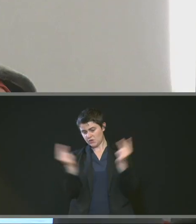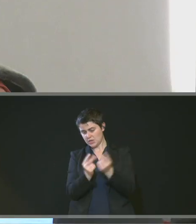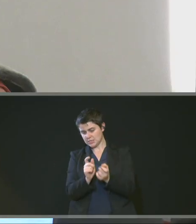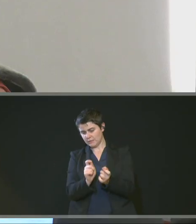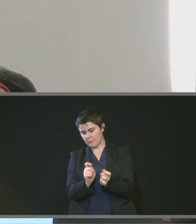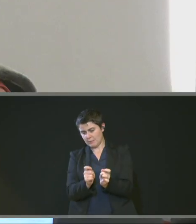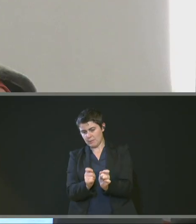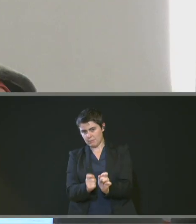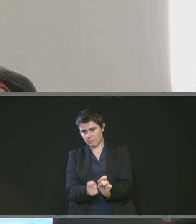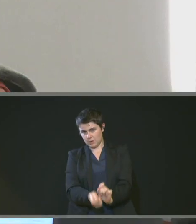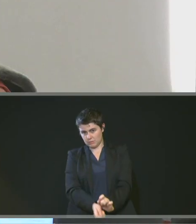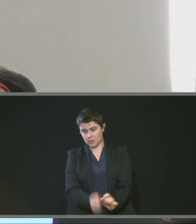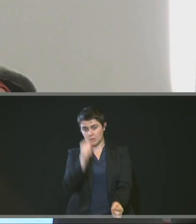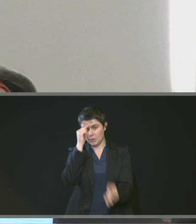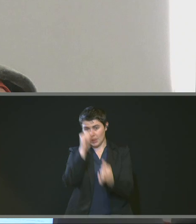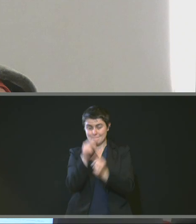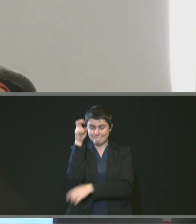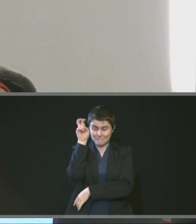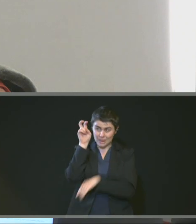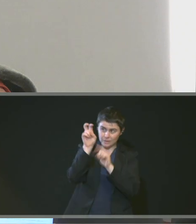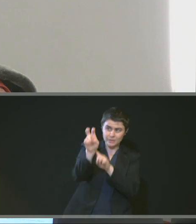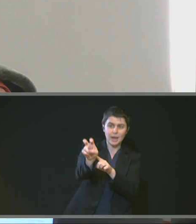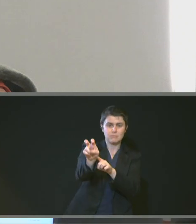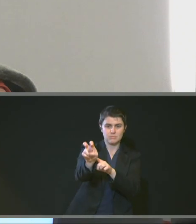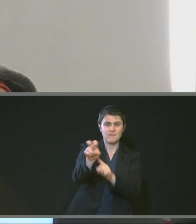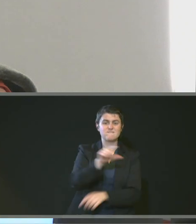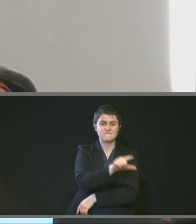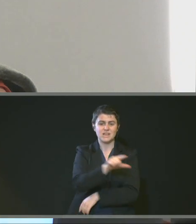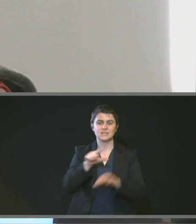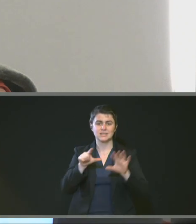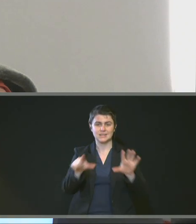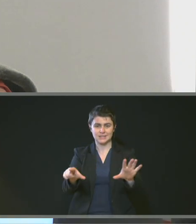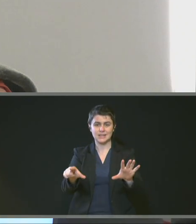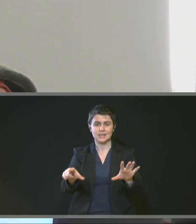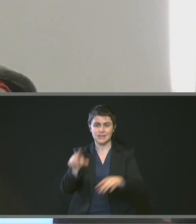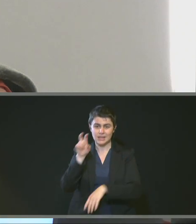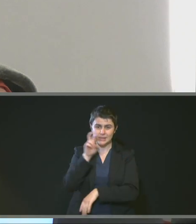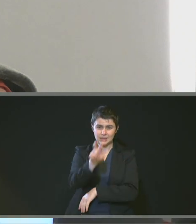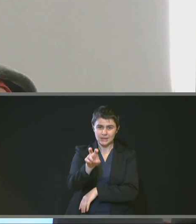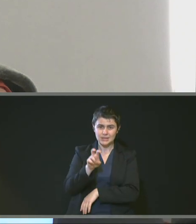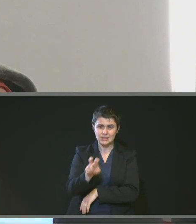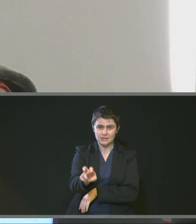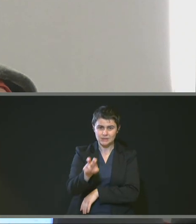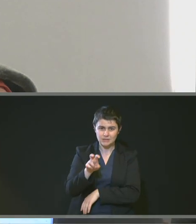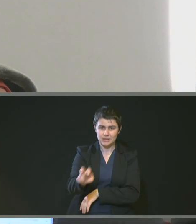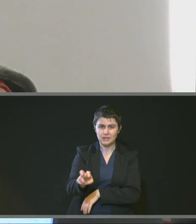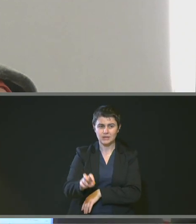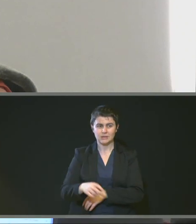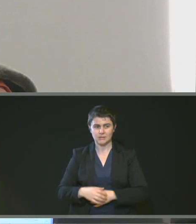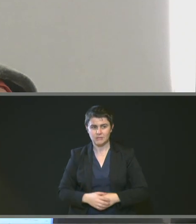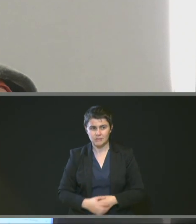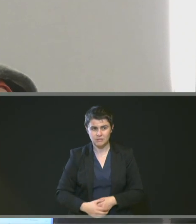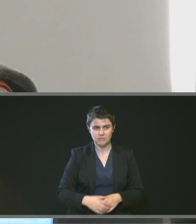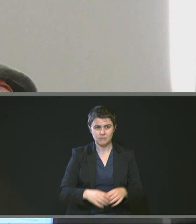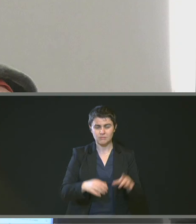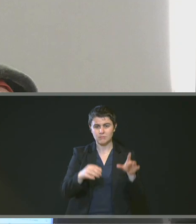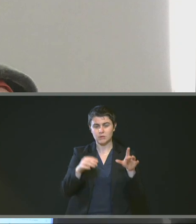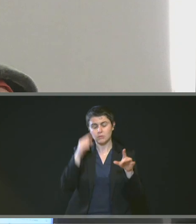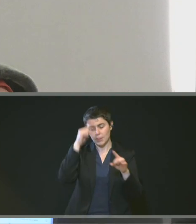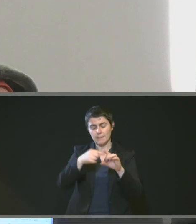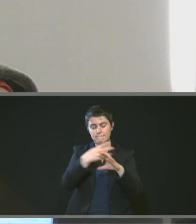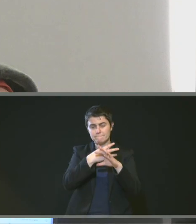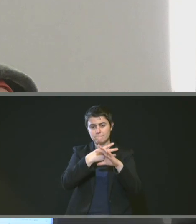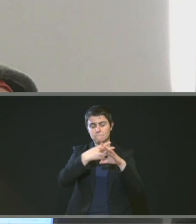rames de tramway, 27 rames de tramway, citadis 402 pour la métropole. Le